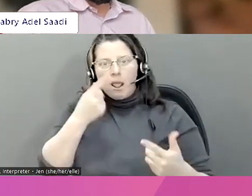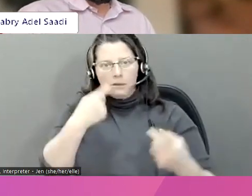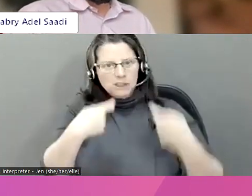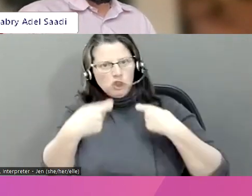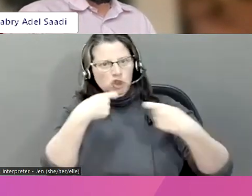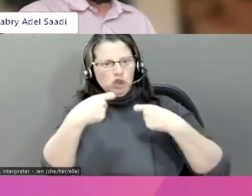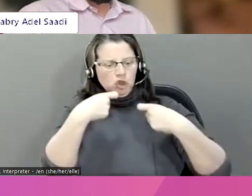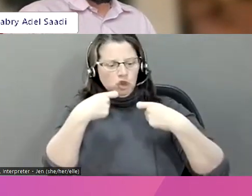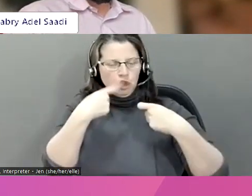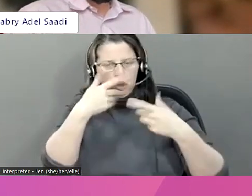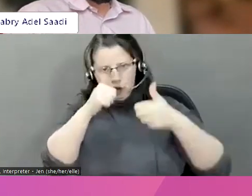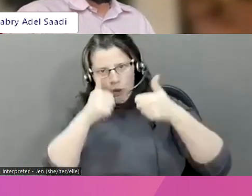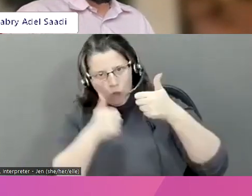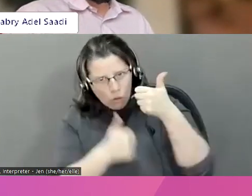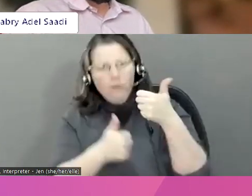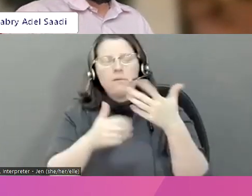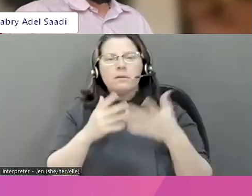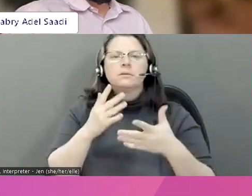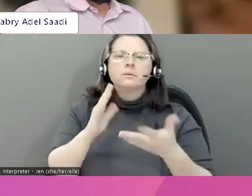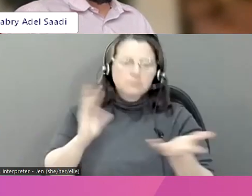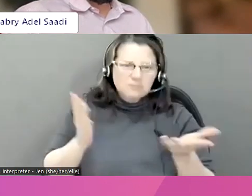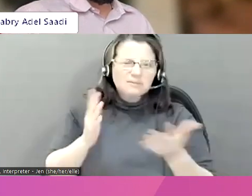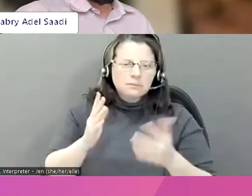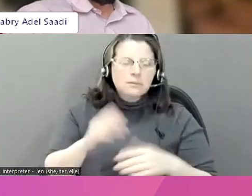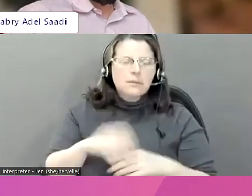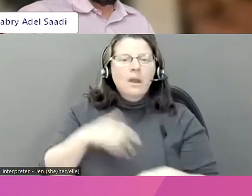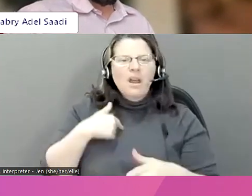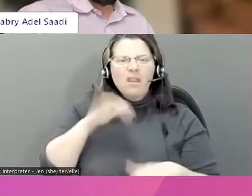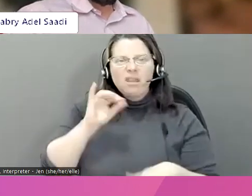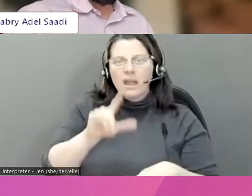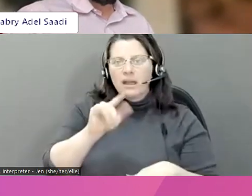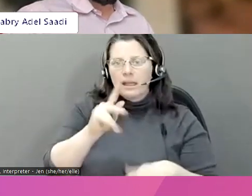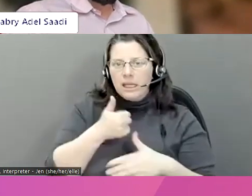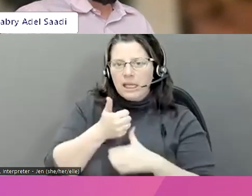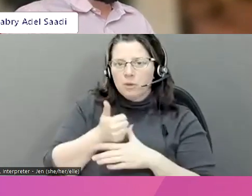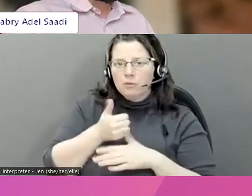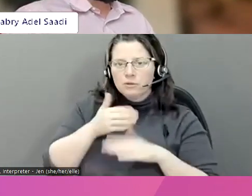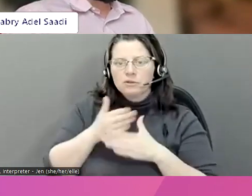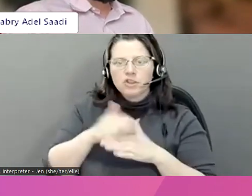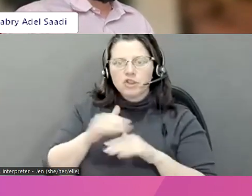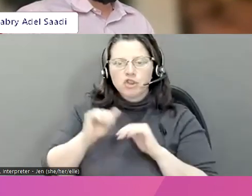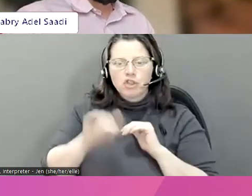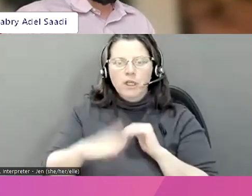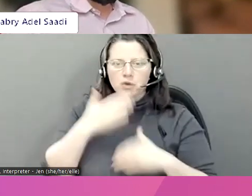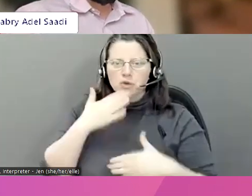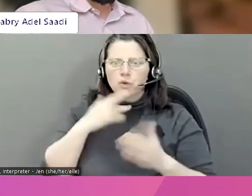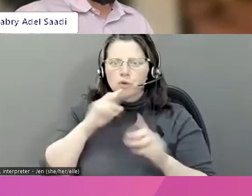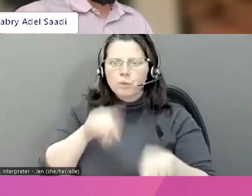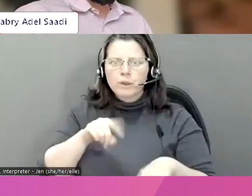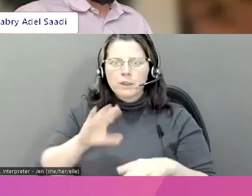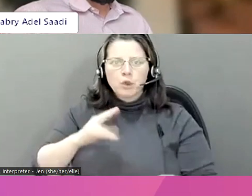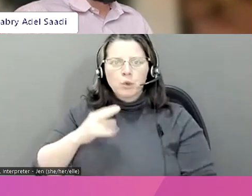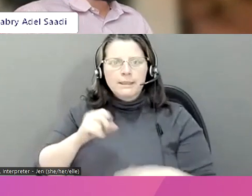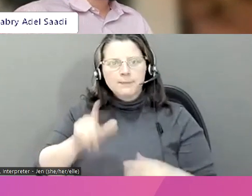autoritaires, eh bien, la domination des hommes va se faire renforcer. Et donc, je vais vous partager les